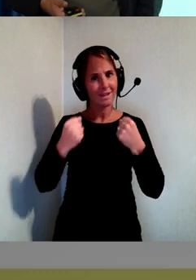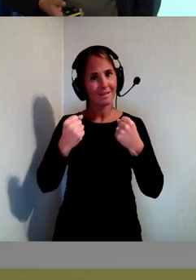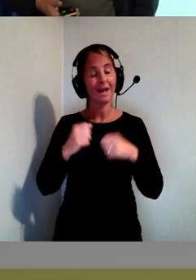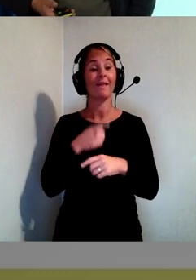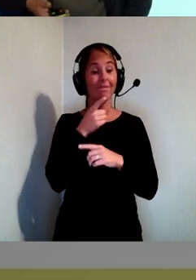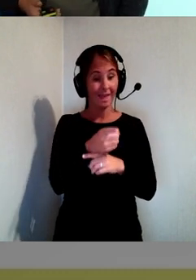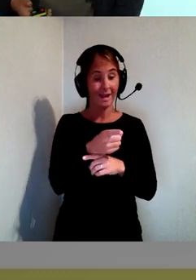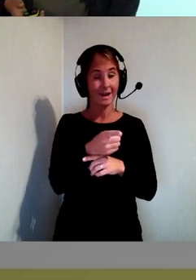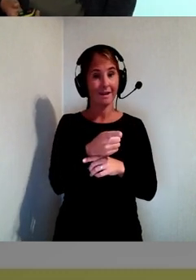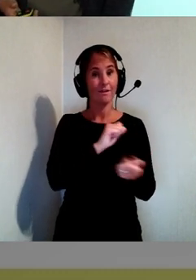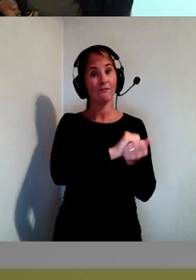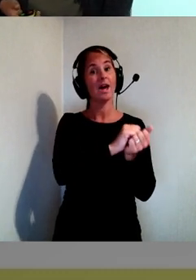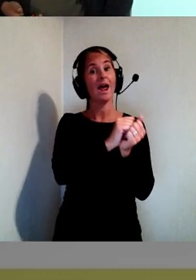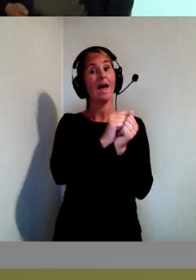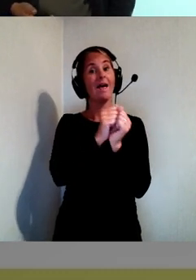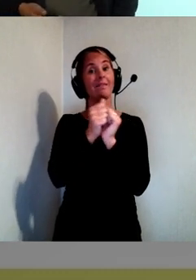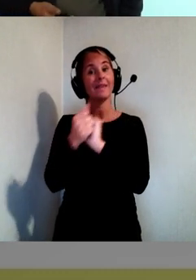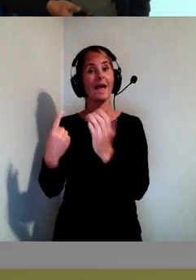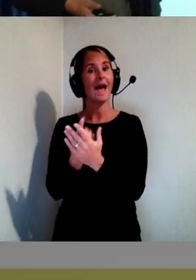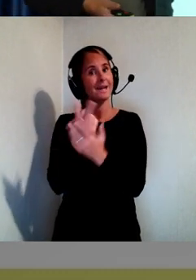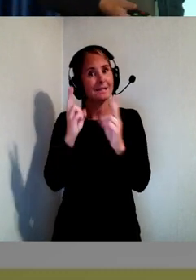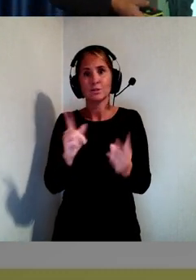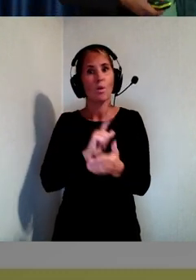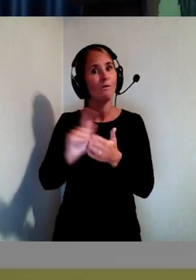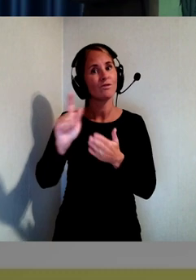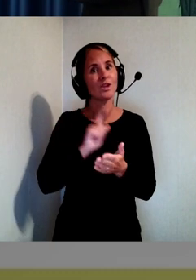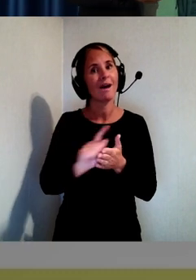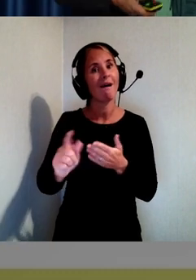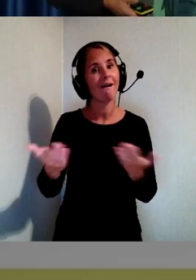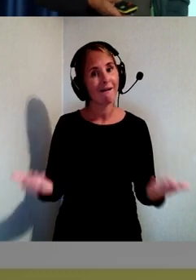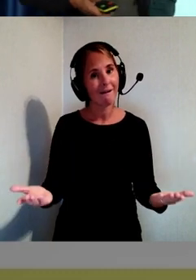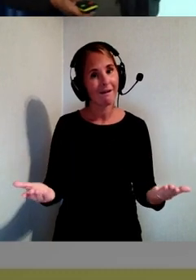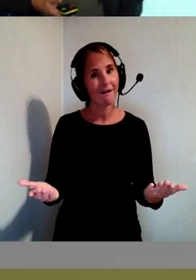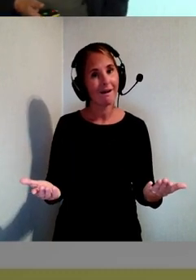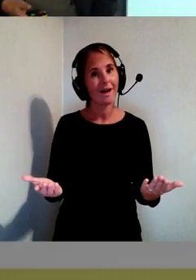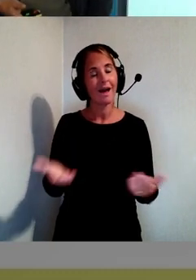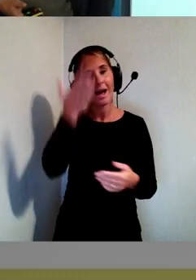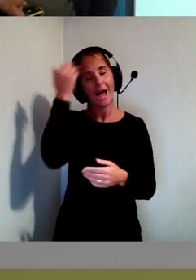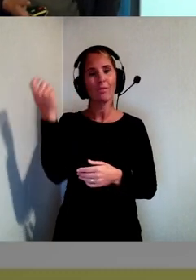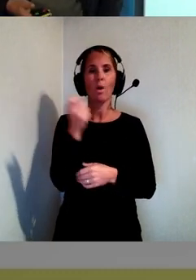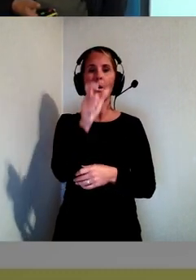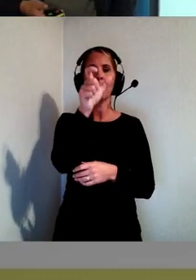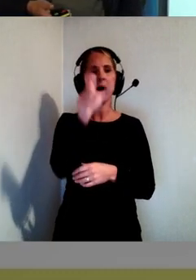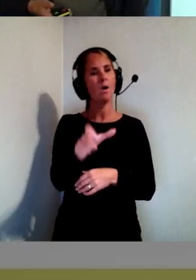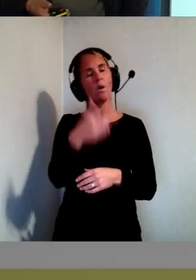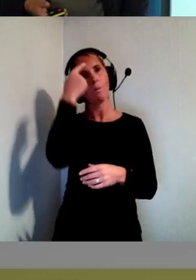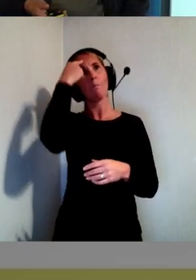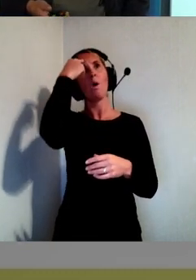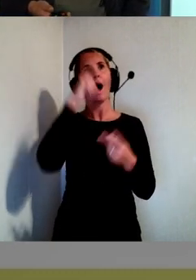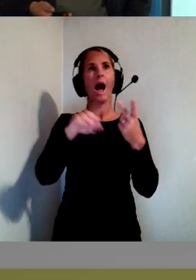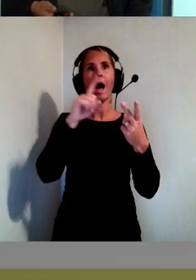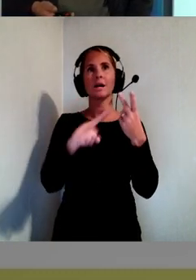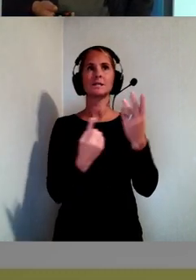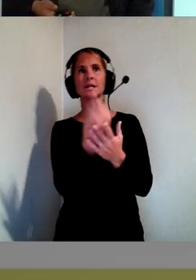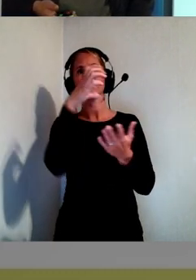sker inte så ofta. Kan någon komma på något annat sammanhang när den här rörelsen har